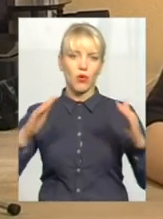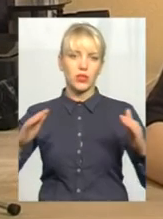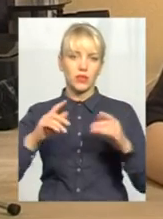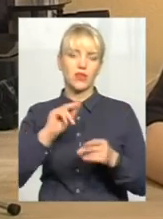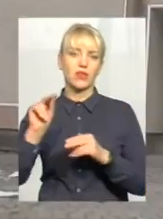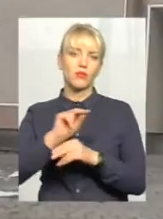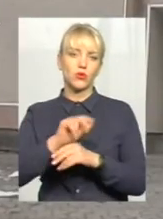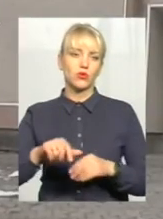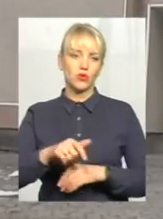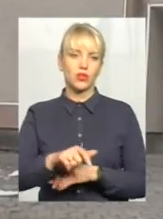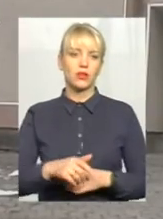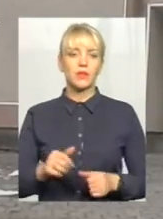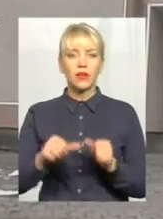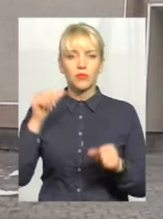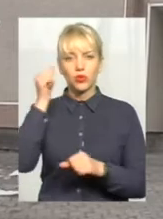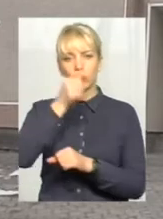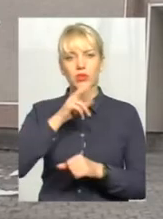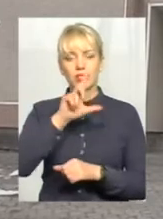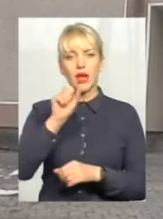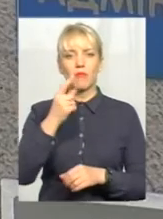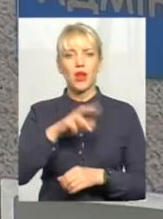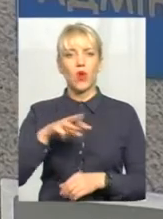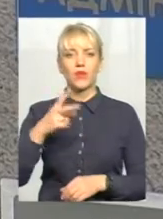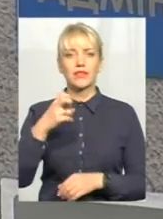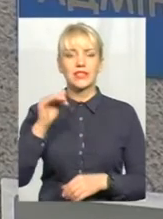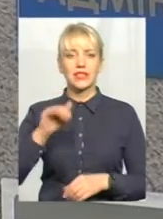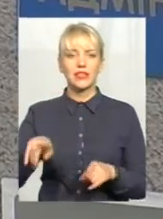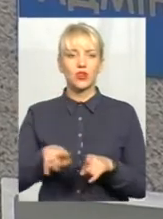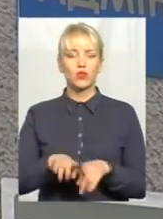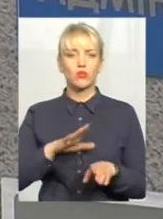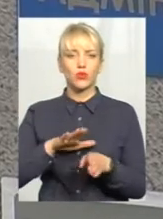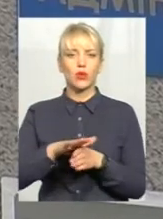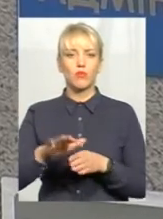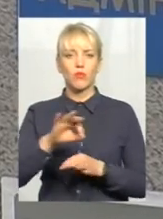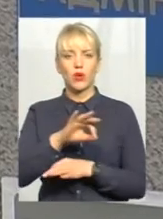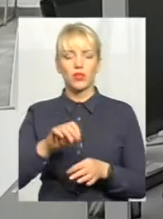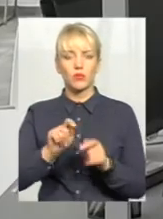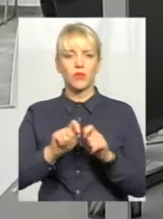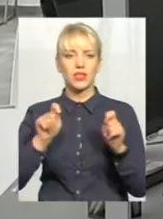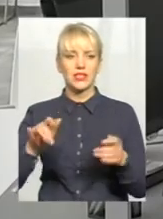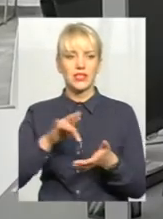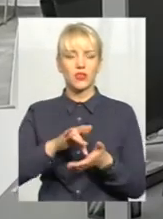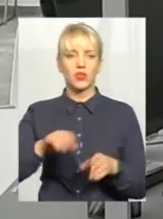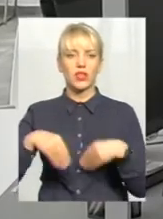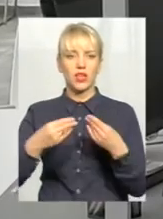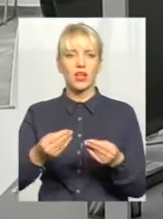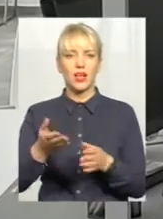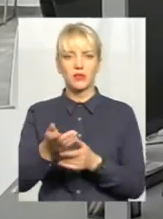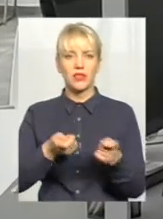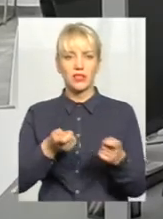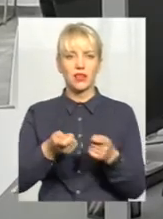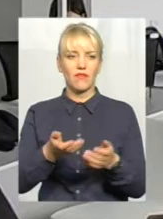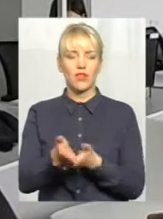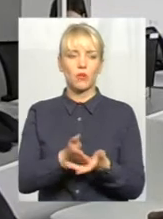ремонт доріг. Минулого року за 1 млн 200 тисяч також було реалізовано проєкт по відкриттю центру з надання адміністративних послуг.